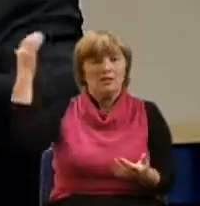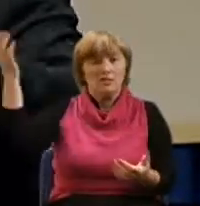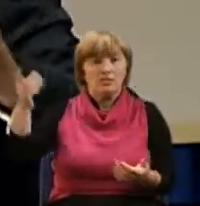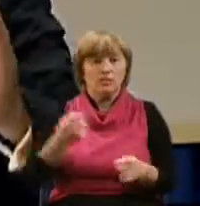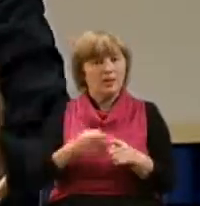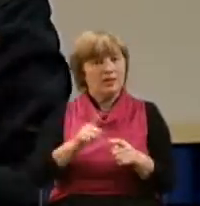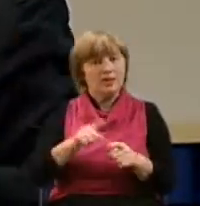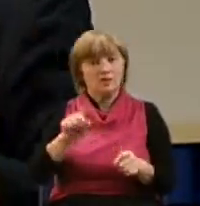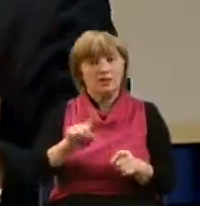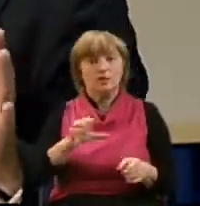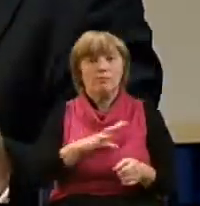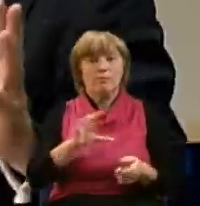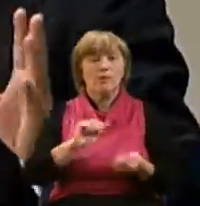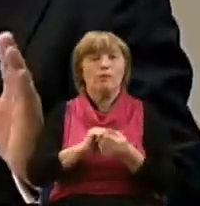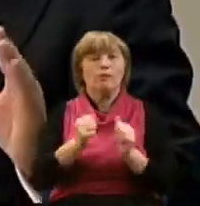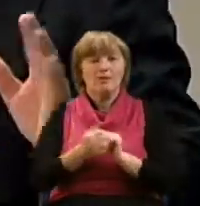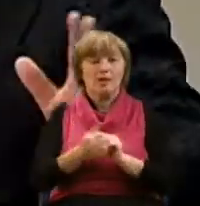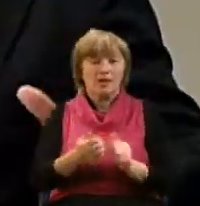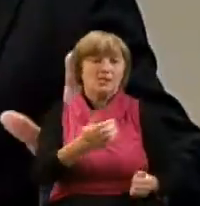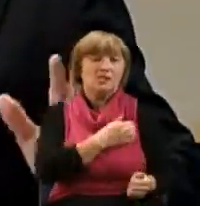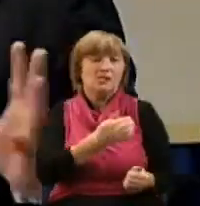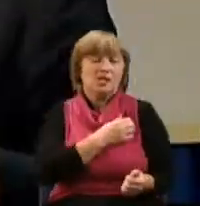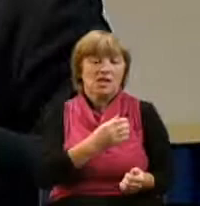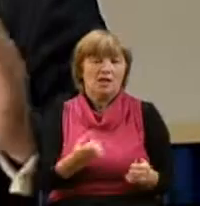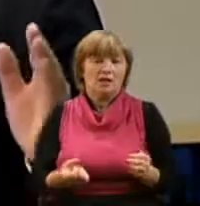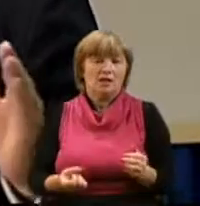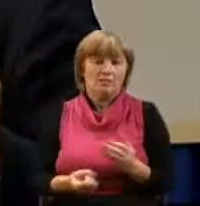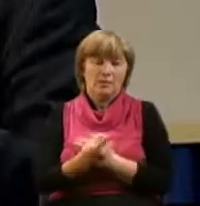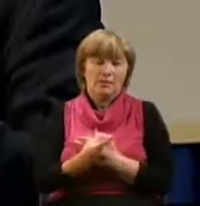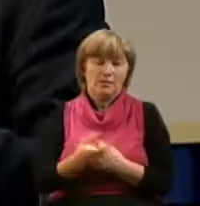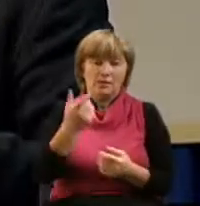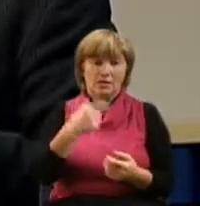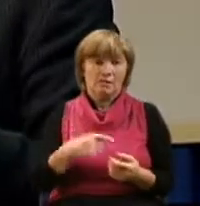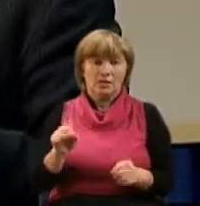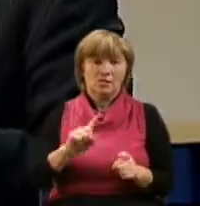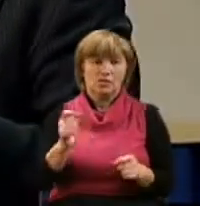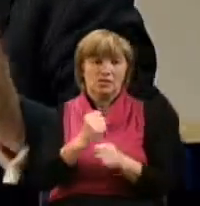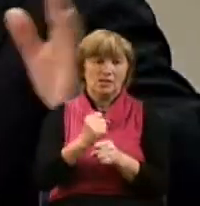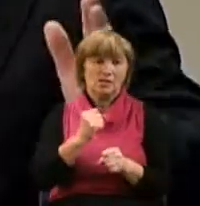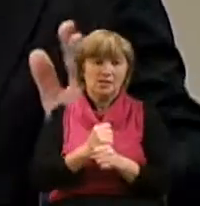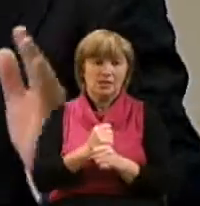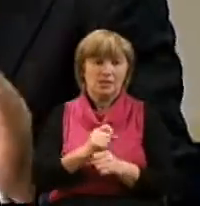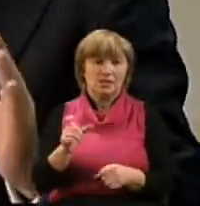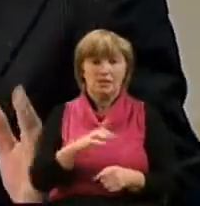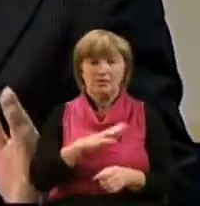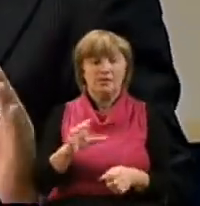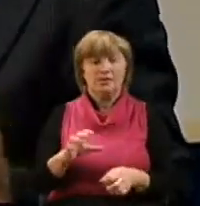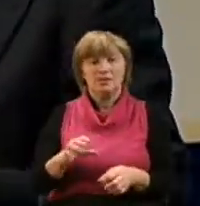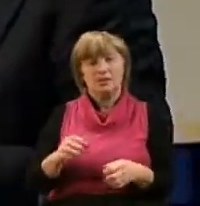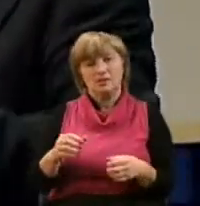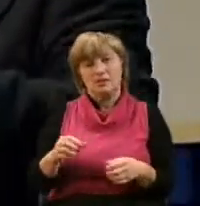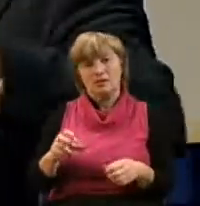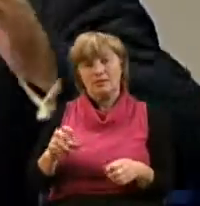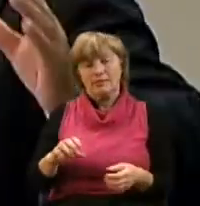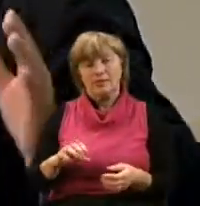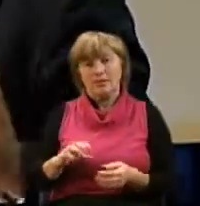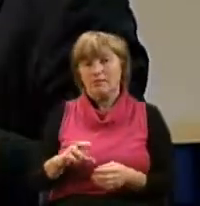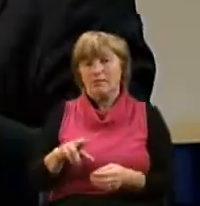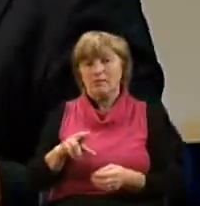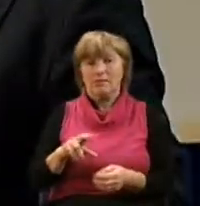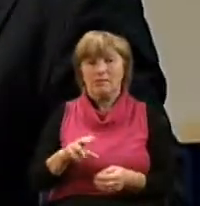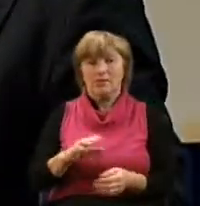Вот это то, что было у Петра, желание проявить инициативу, что-то сделать. Не быть пассивным, но быть